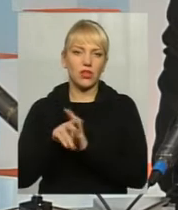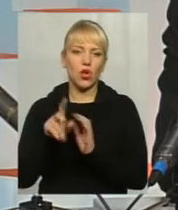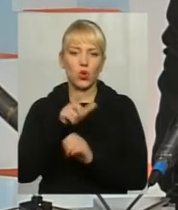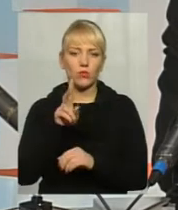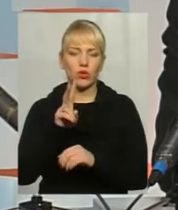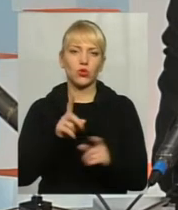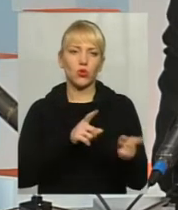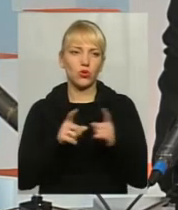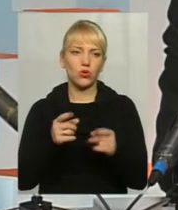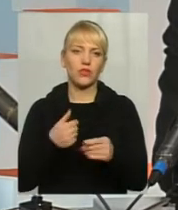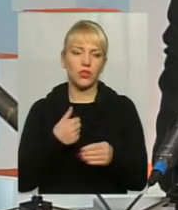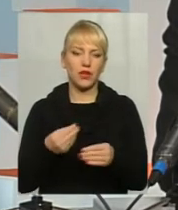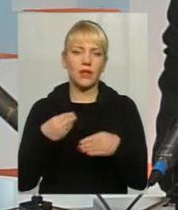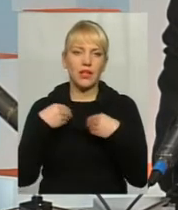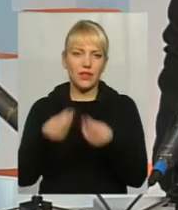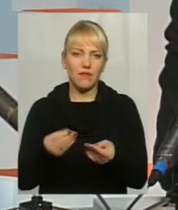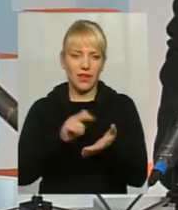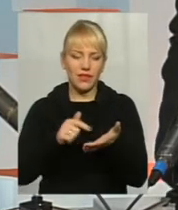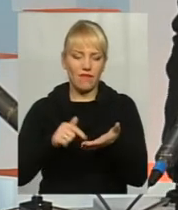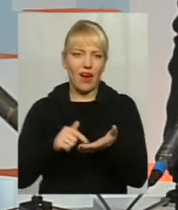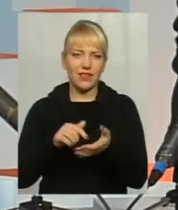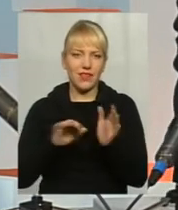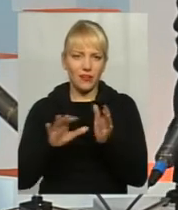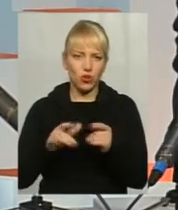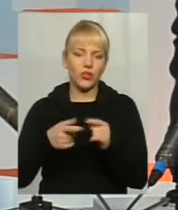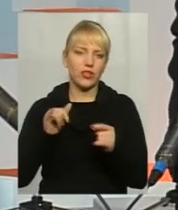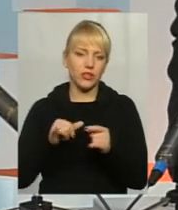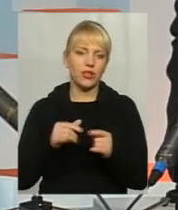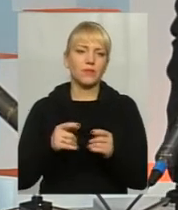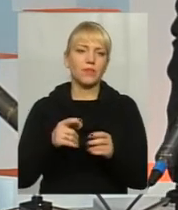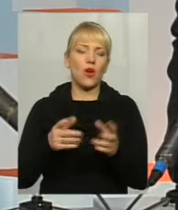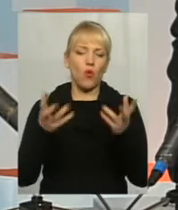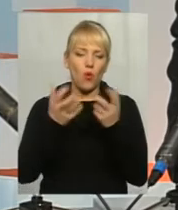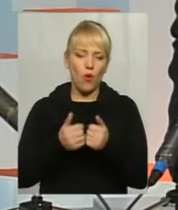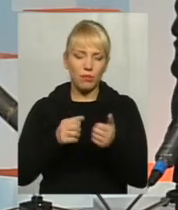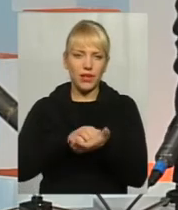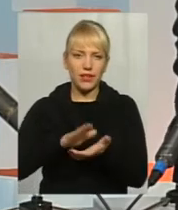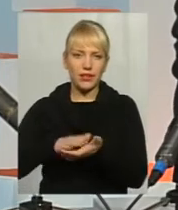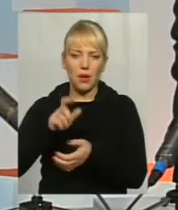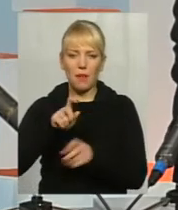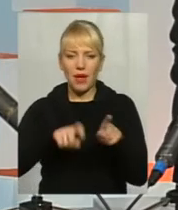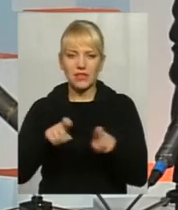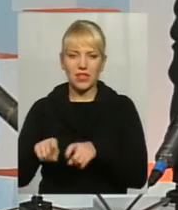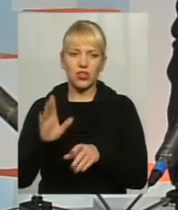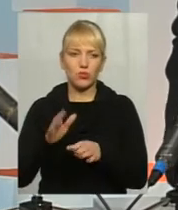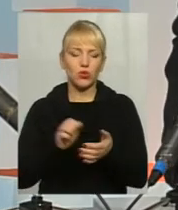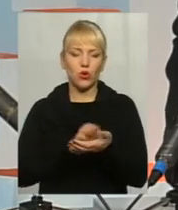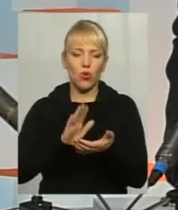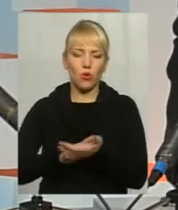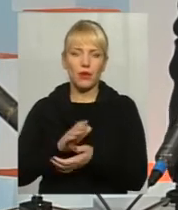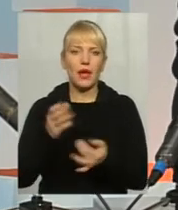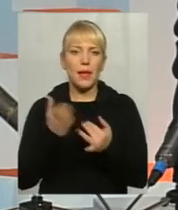ставити валідатори, запроваджувати електронний квиток, тоді, звичайно, що буде облік пасажирів, тоді буде облік пірговиків, ми